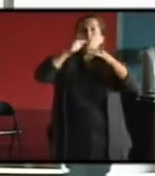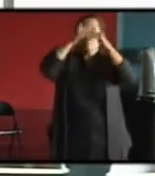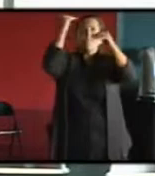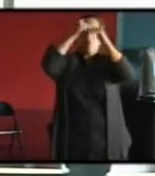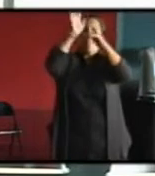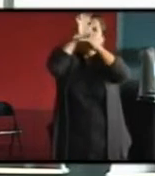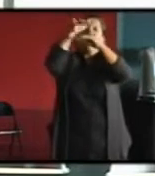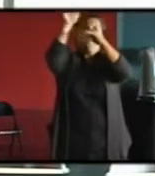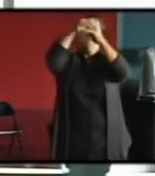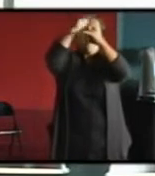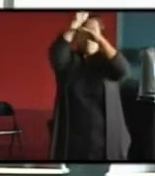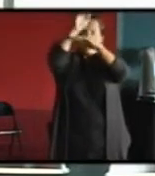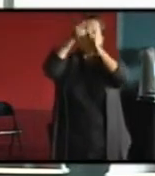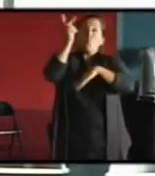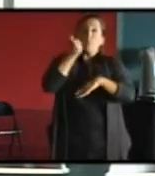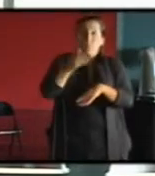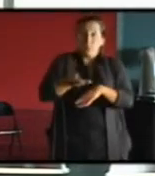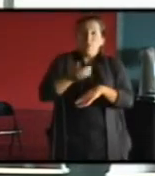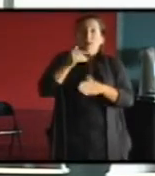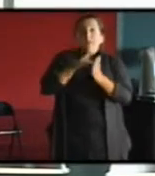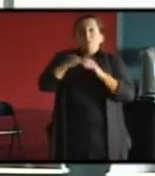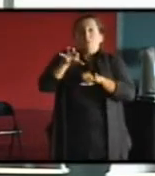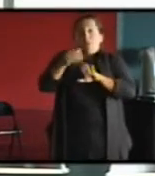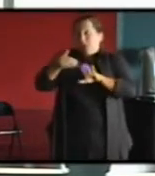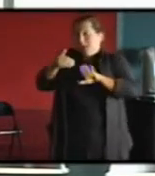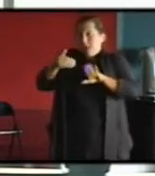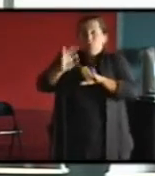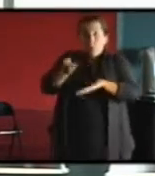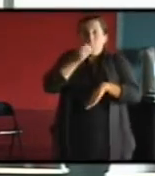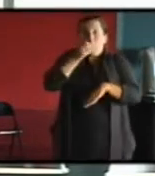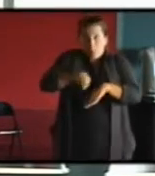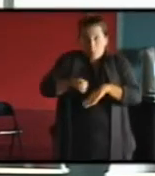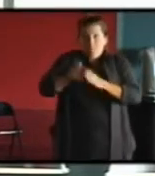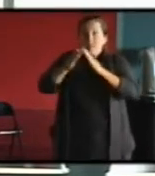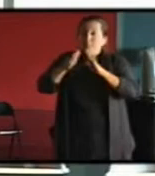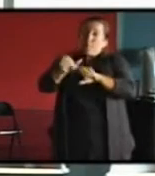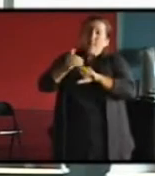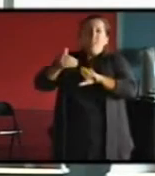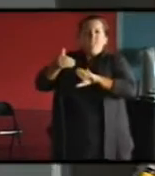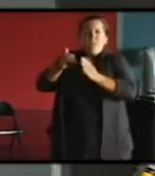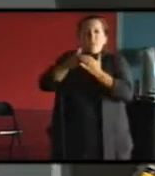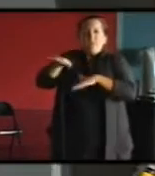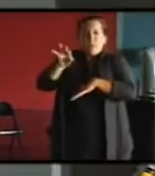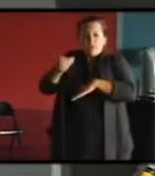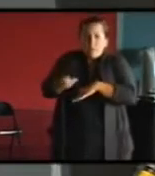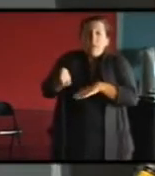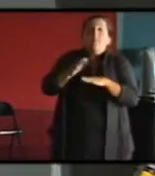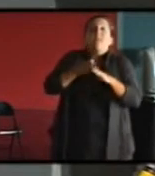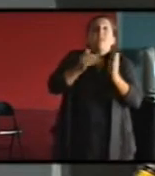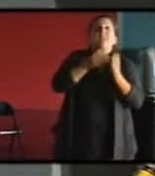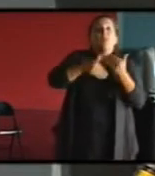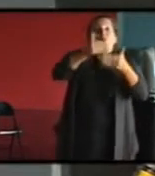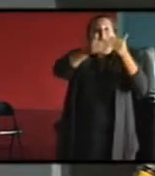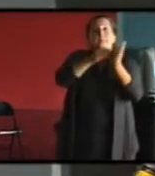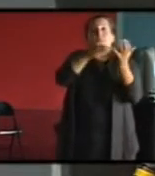Dans les bâtiments d'avant 1950, on y arrive. Pour aller à 80, il faut passer à l'isolation extérieure ou intérieure, et ça, c'est